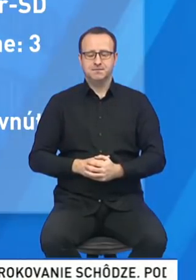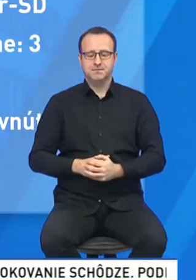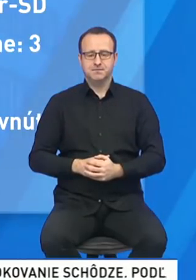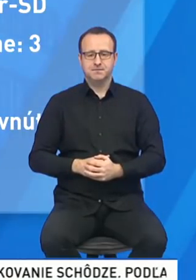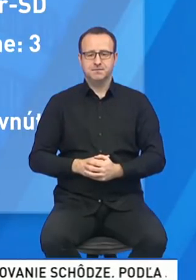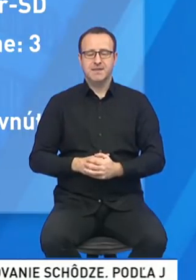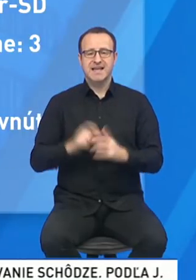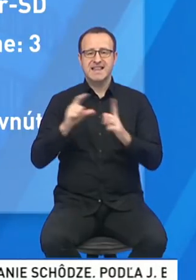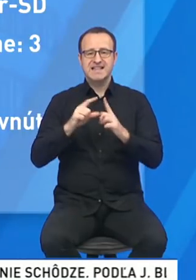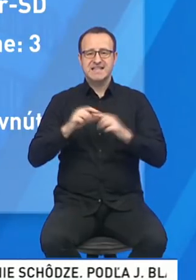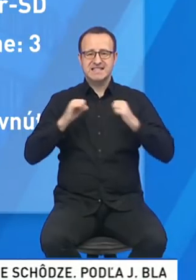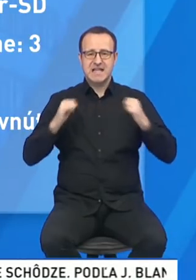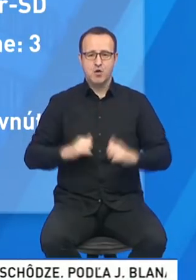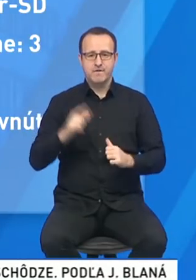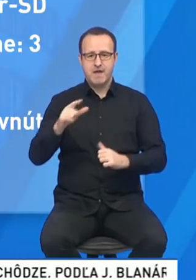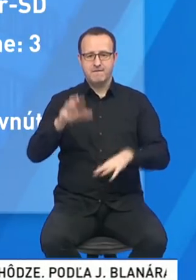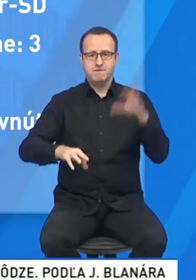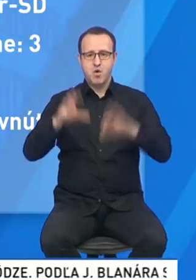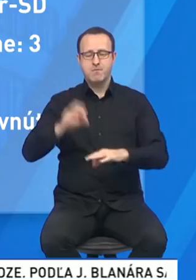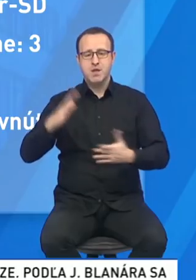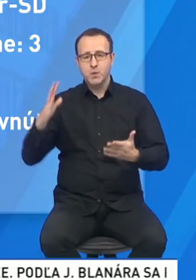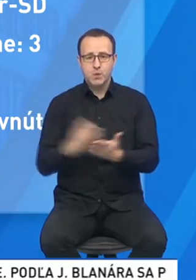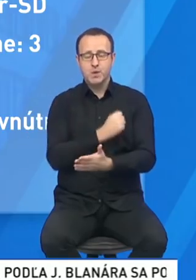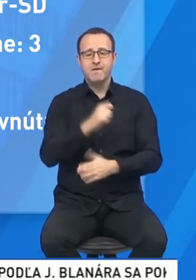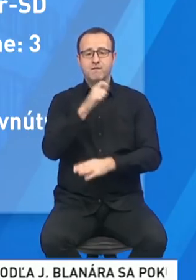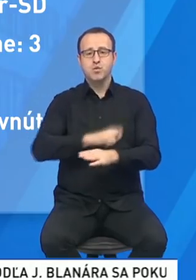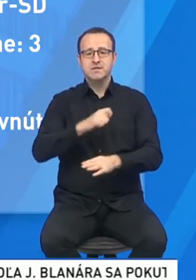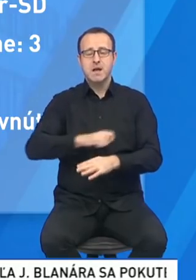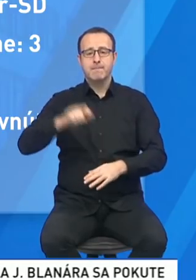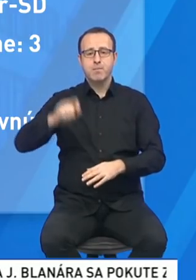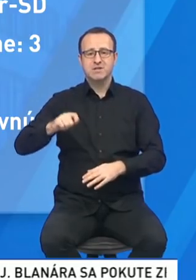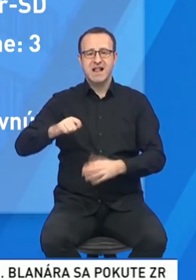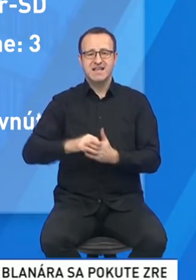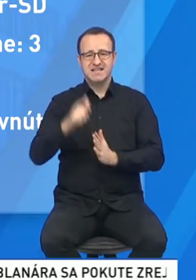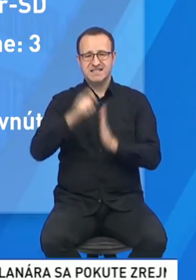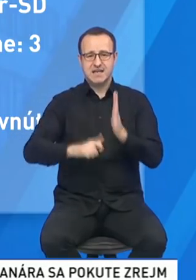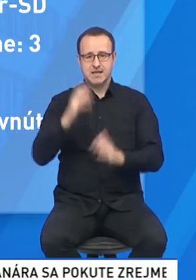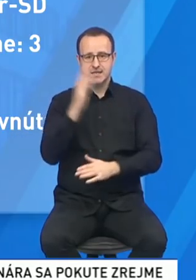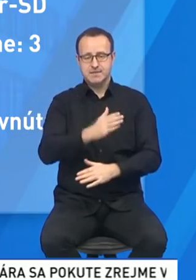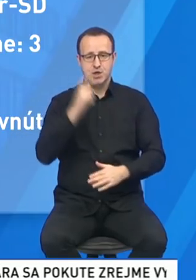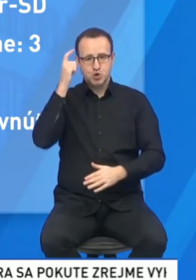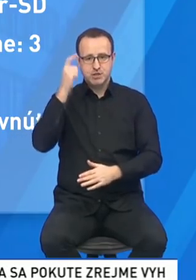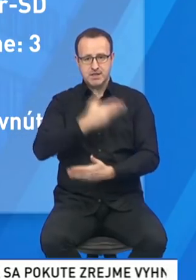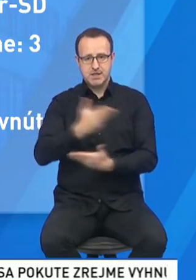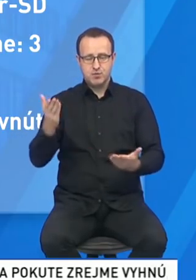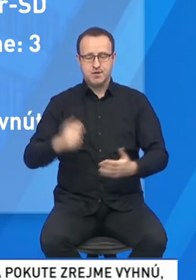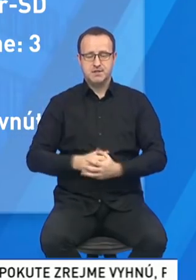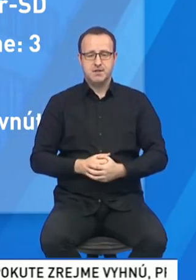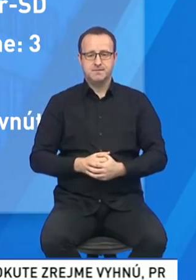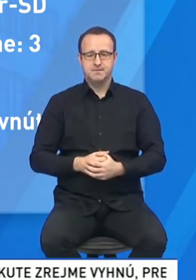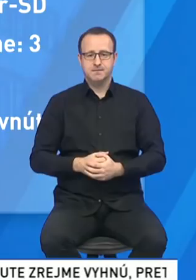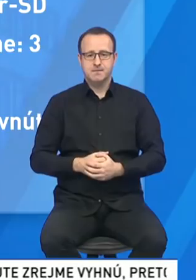Denisa Saková sa vo voľbách uchádza o funkciu poslankyne za stranu Smer sociálna demokracia.